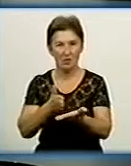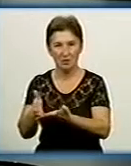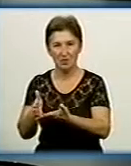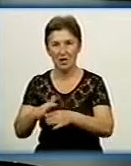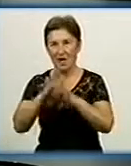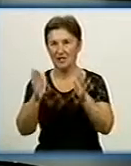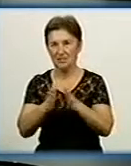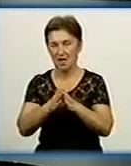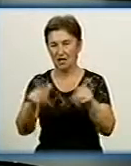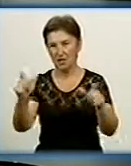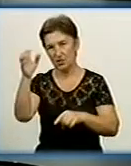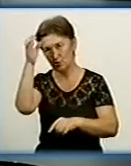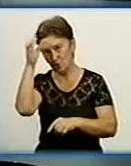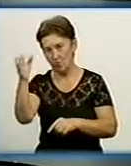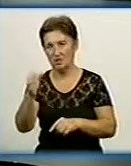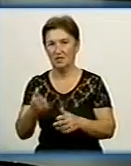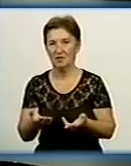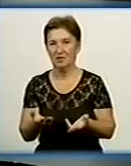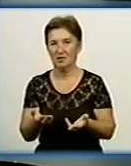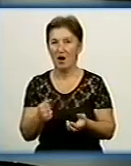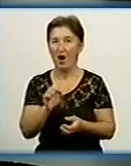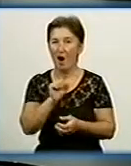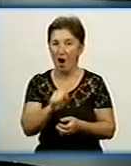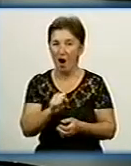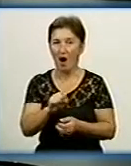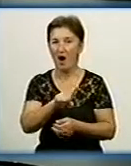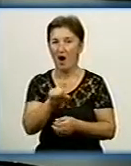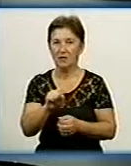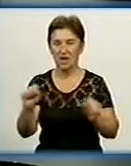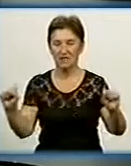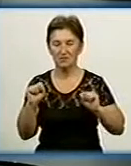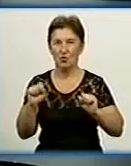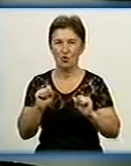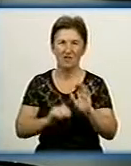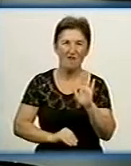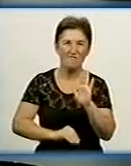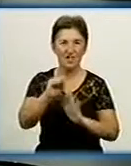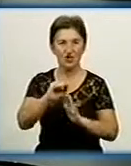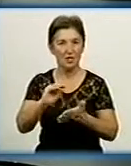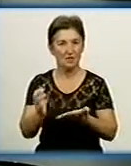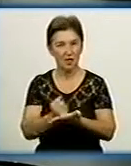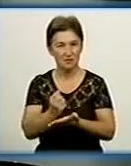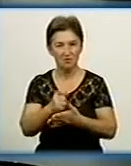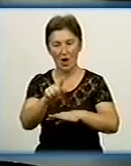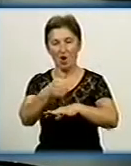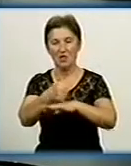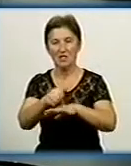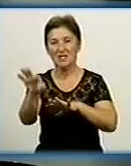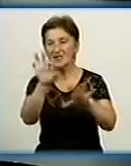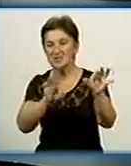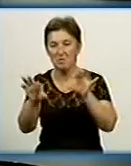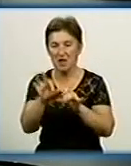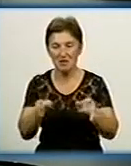Згальноосвітні школи, секції і так далі. А за спорт вищих досягнень, за виступи наших головних спортсменів, збірників країни,